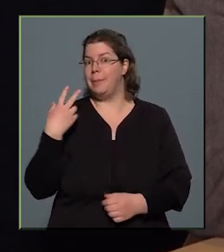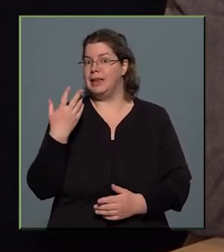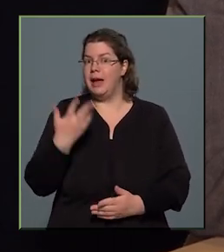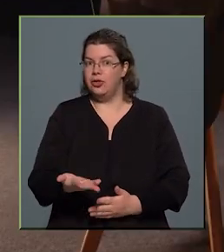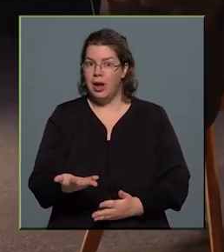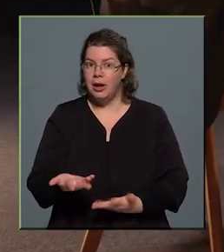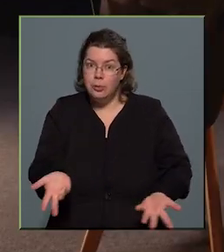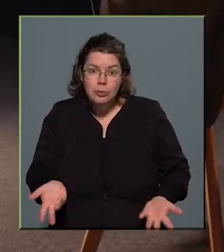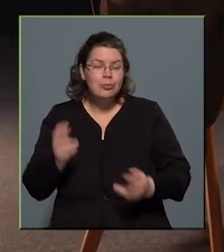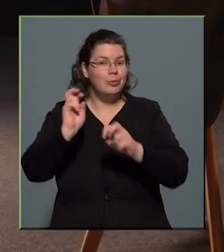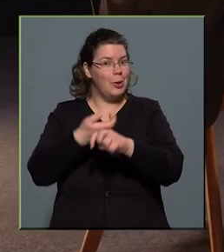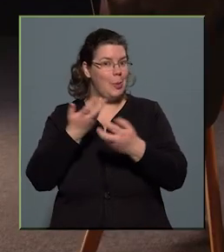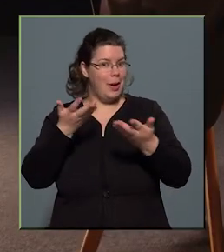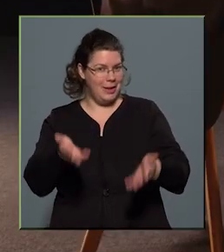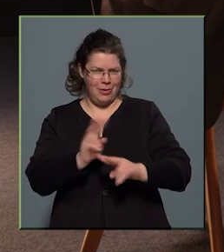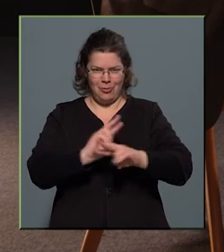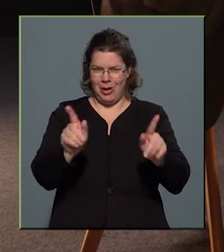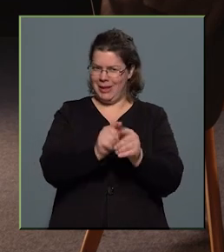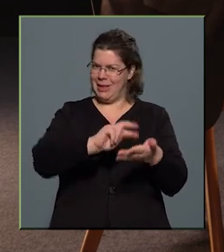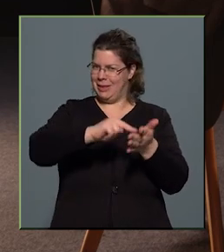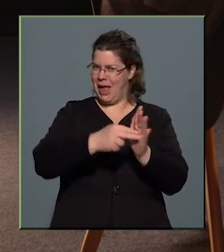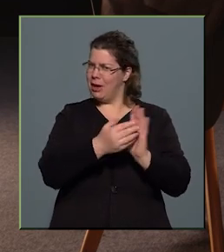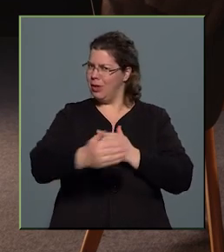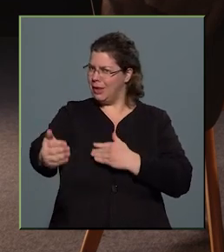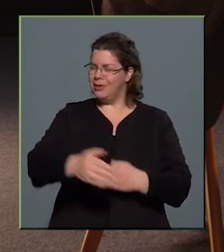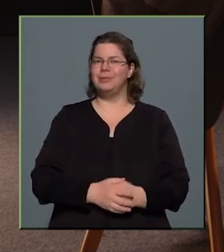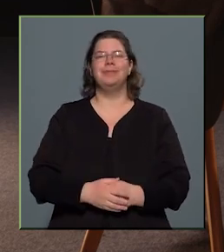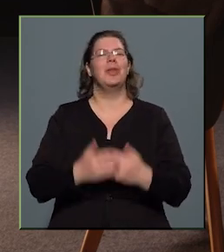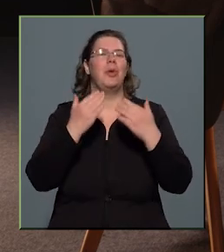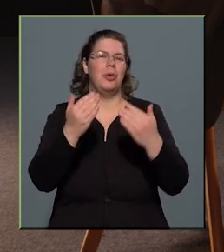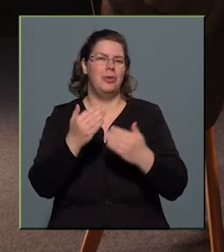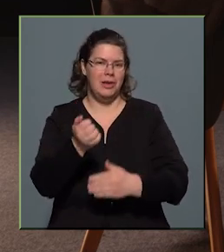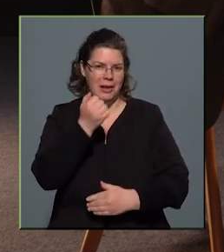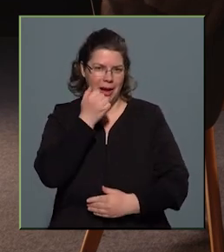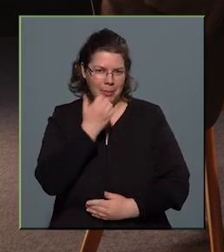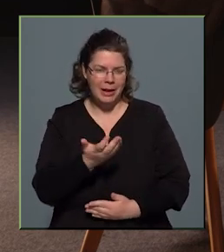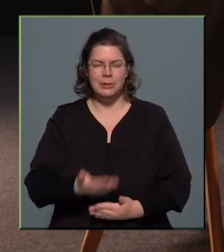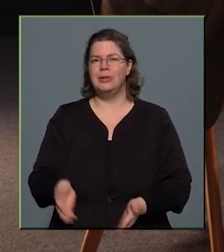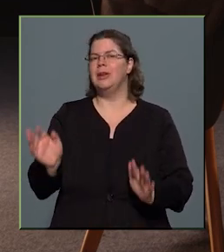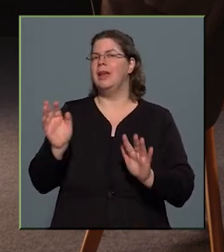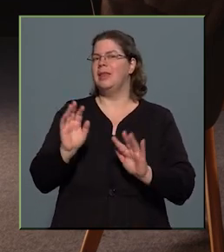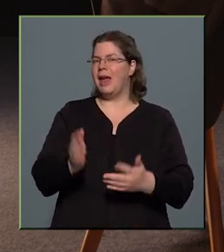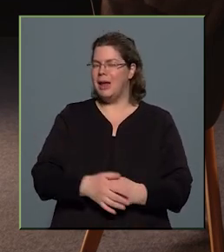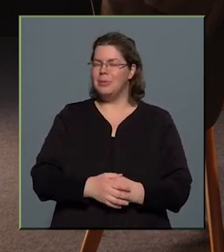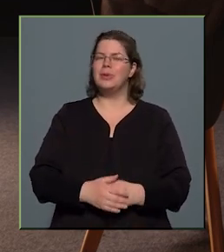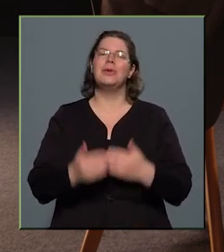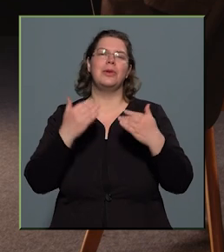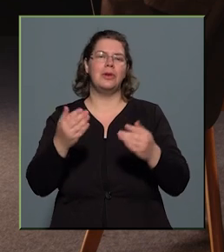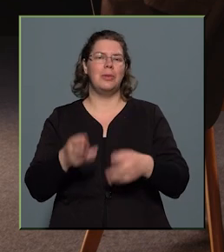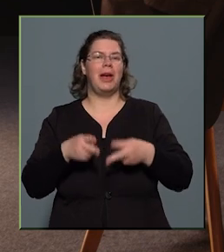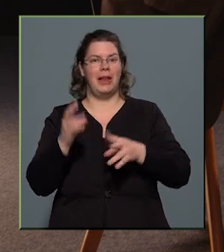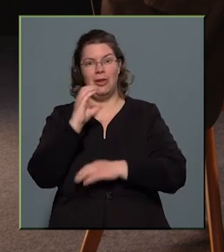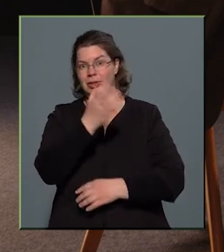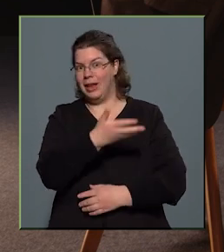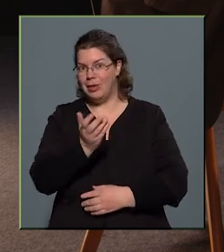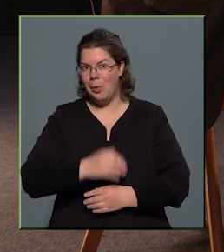jelesül Kőbányán? Van ilyen tervezés? Üdvözöllek, Mikló, szervusz, köszönöm a kedves nézőket. Természetesen igen,